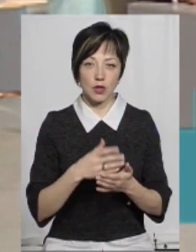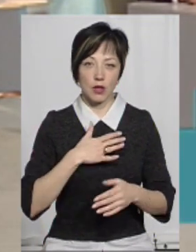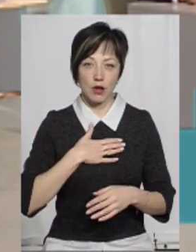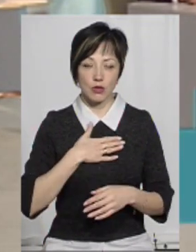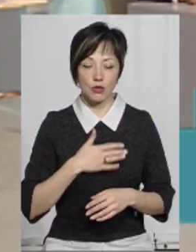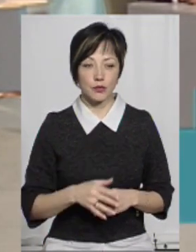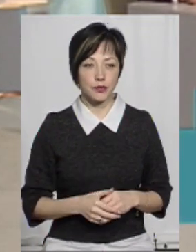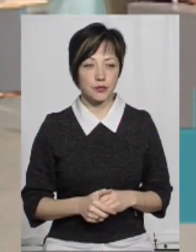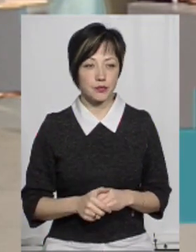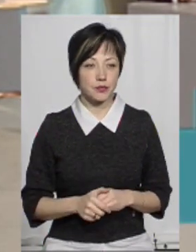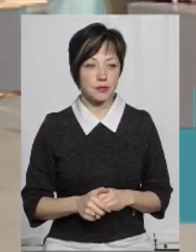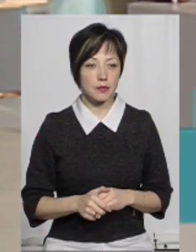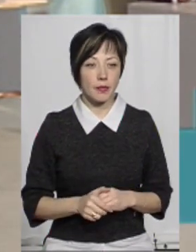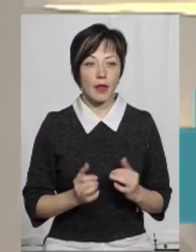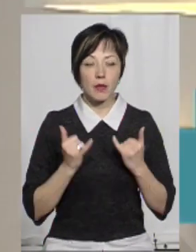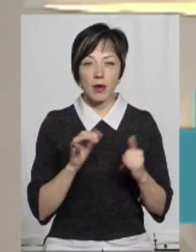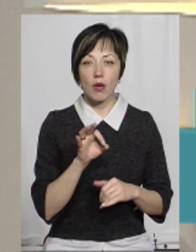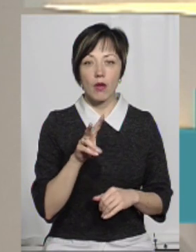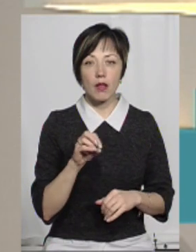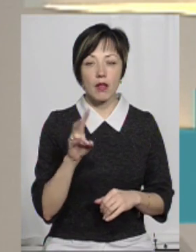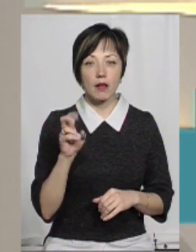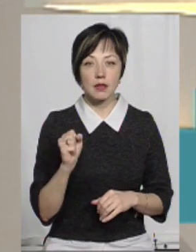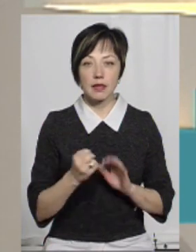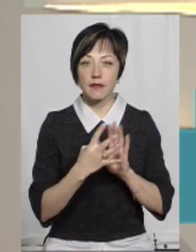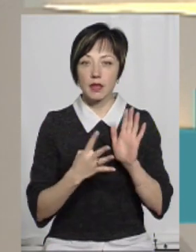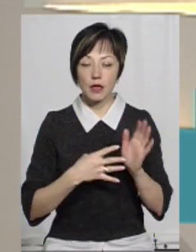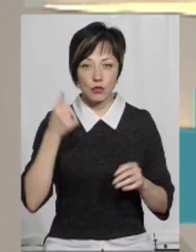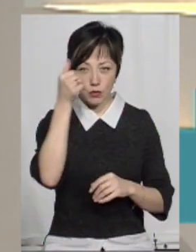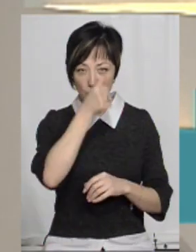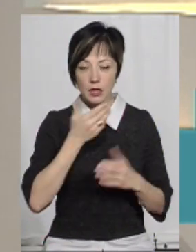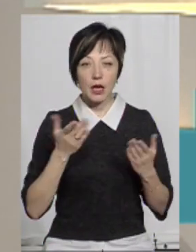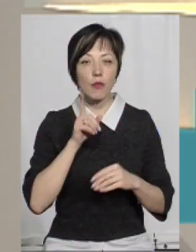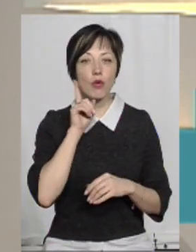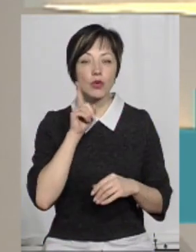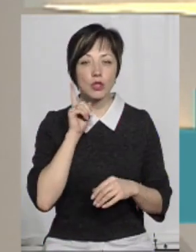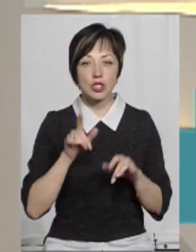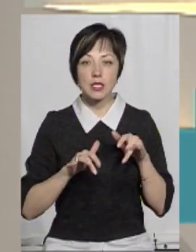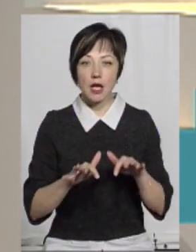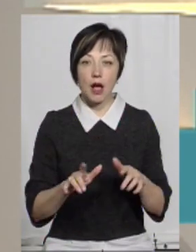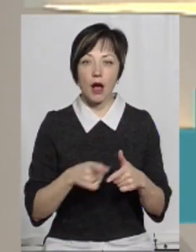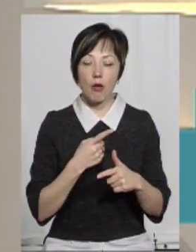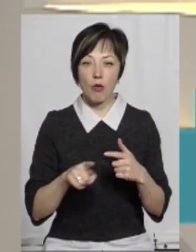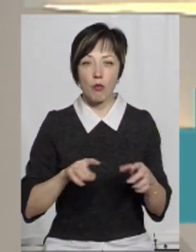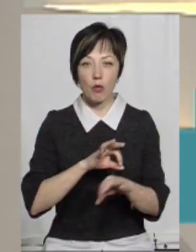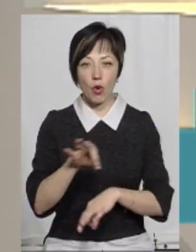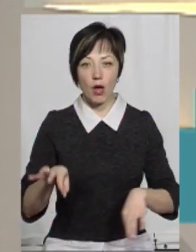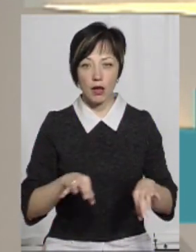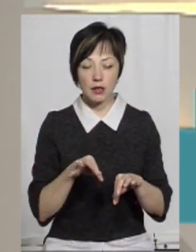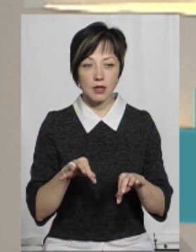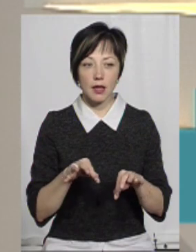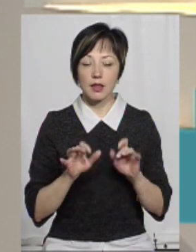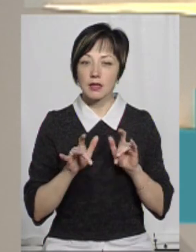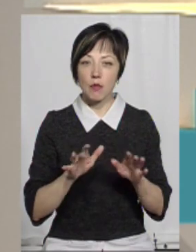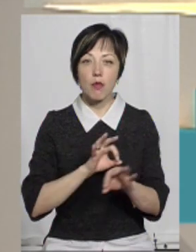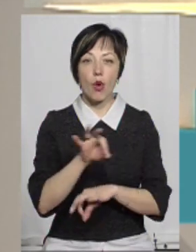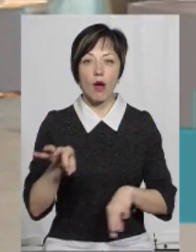нашого бюджету міста. Пані Олено, у 2019 році який молодіжний захід або проєкт має, давайте